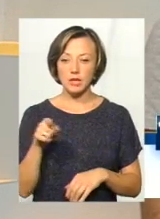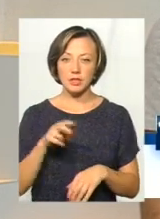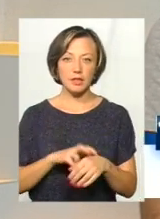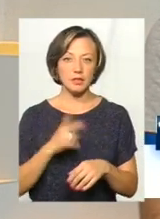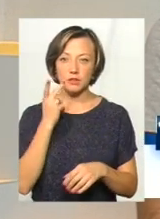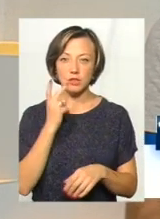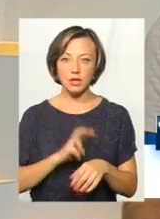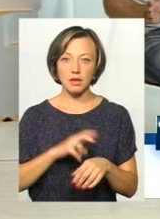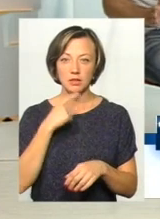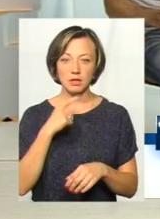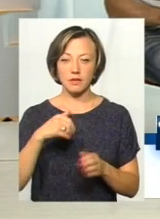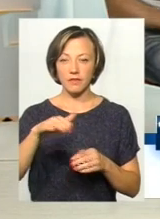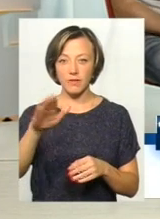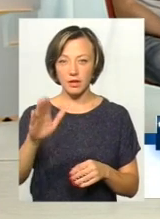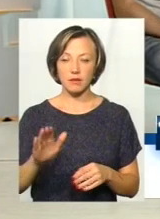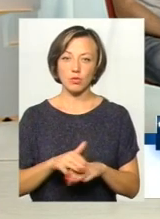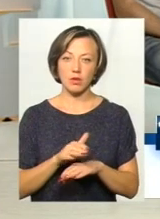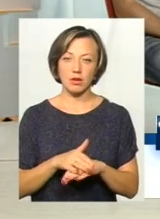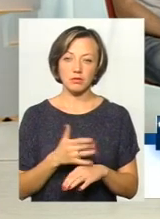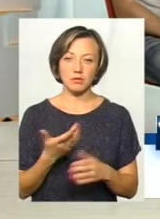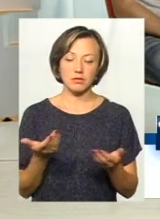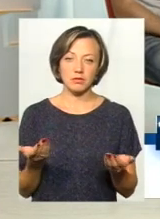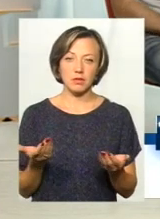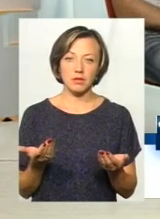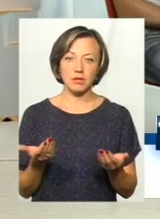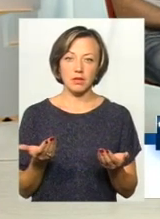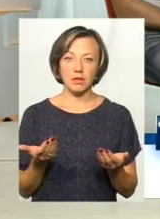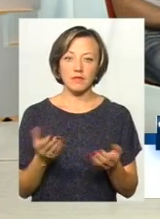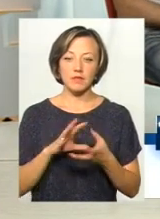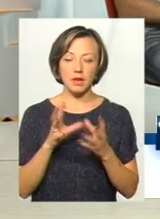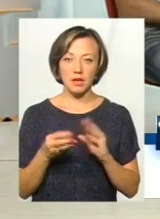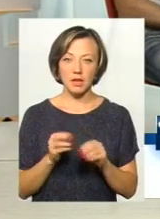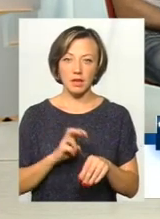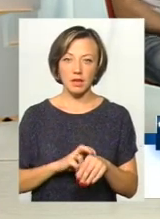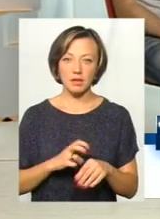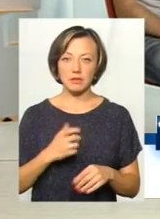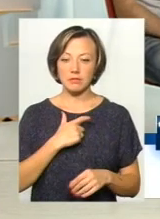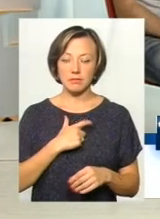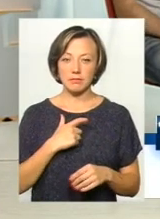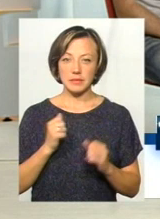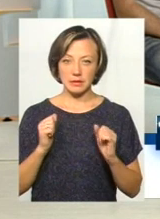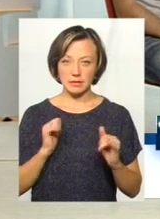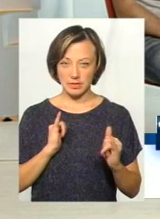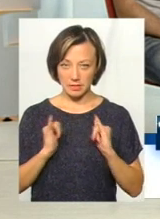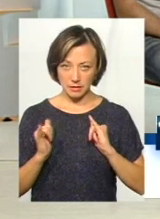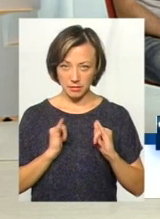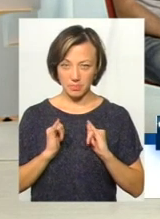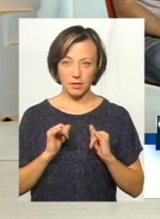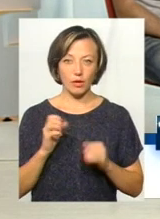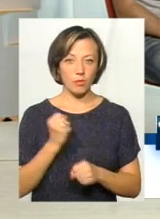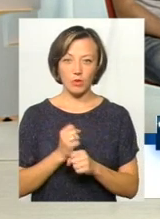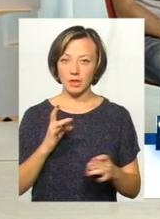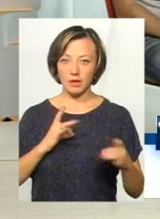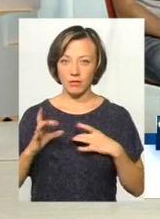завжди лікар скаже, що вийдіть, будь ласка, або там взагалі лікарі, вони стримані, і в них нервова робота,